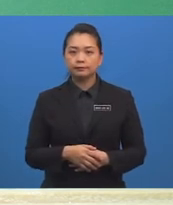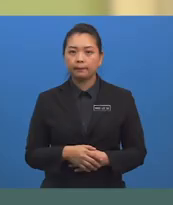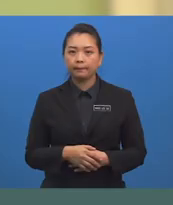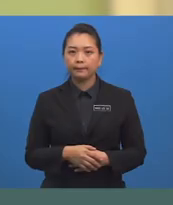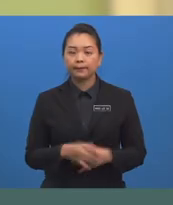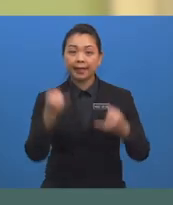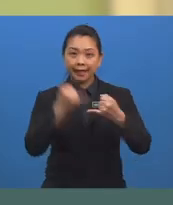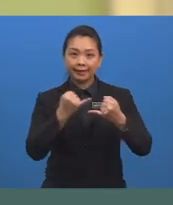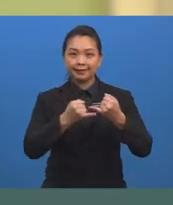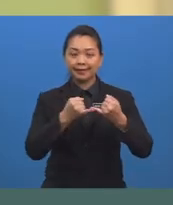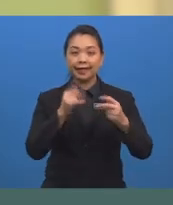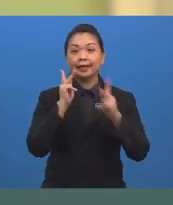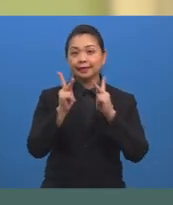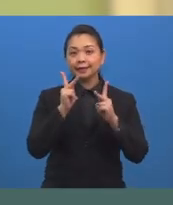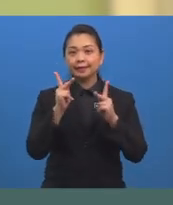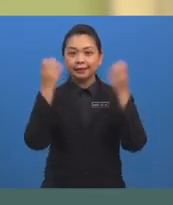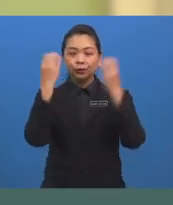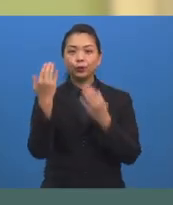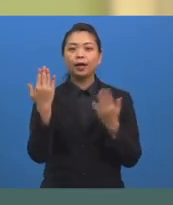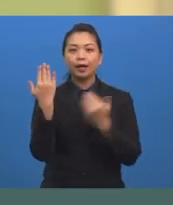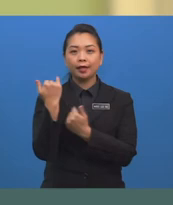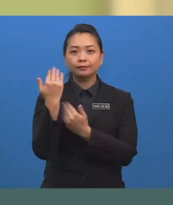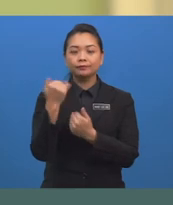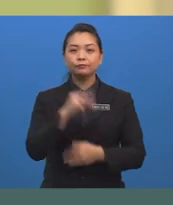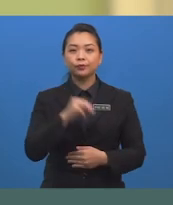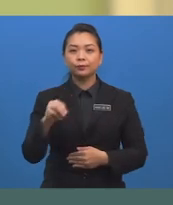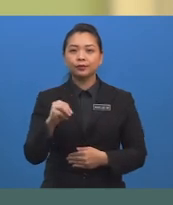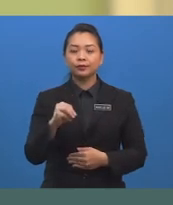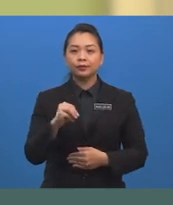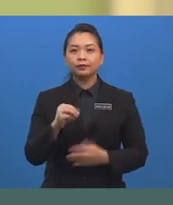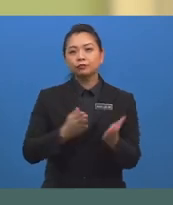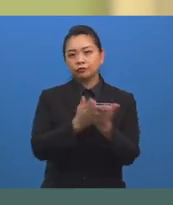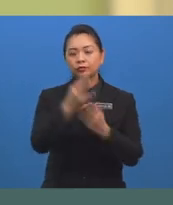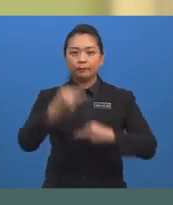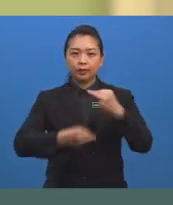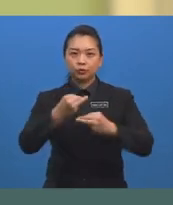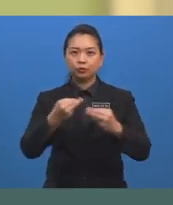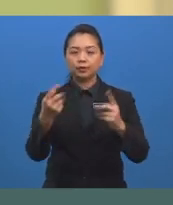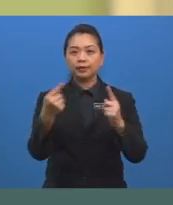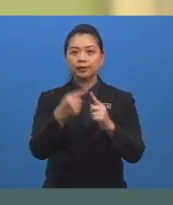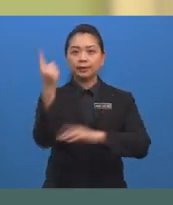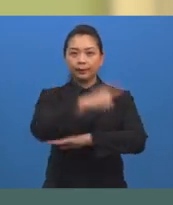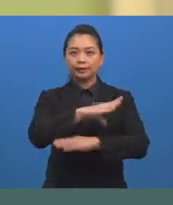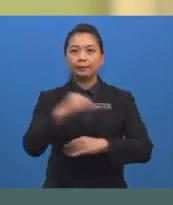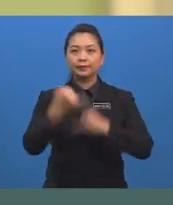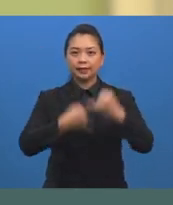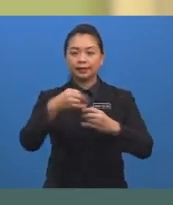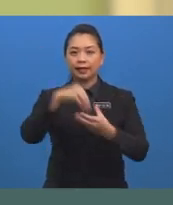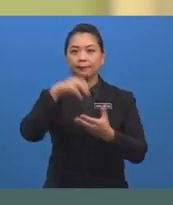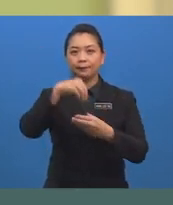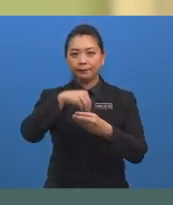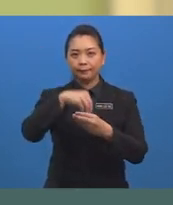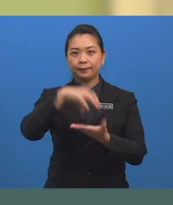Akhir kata, Cikgu doakan agar murid-murid Terus maju ke hadapan dan berjaya dalam